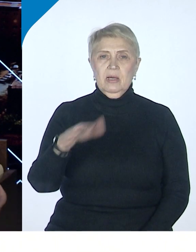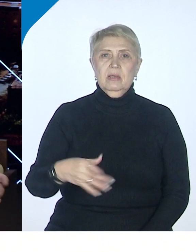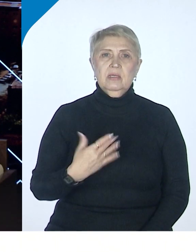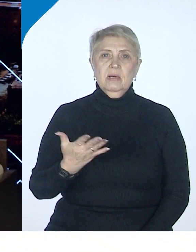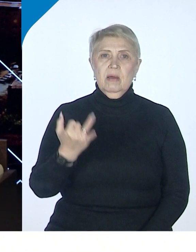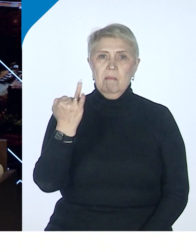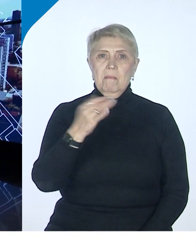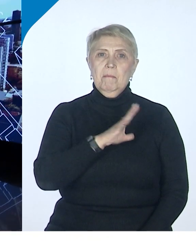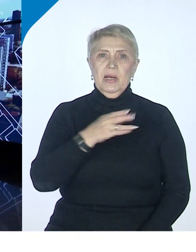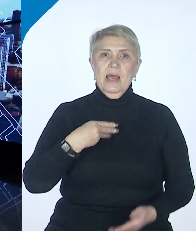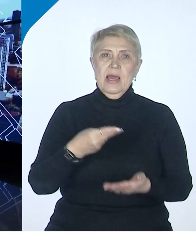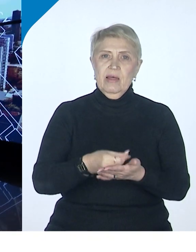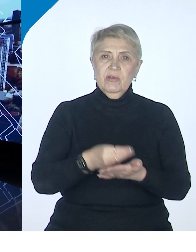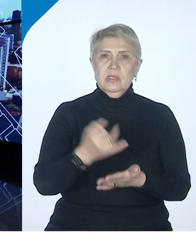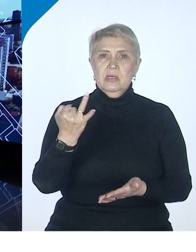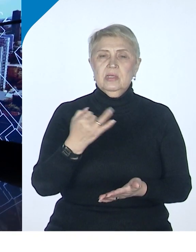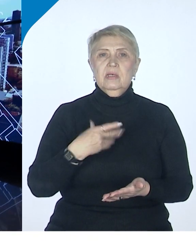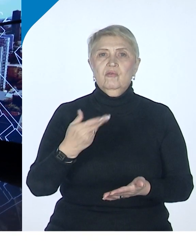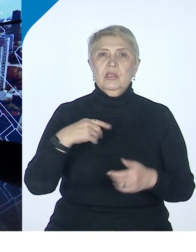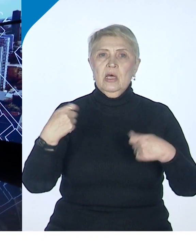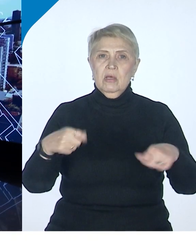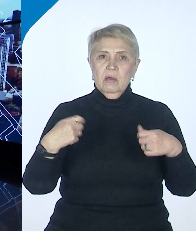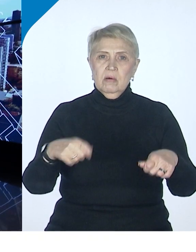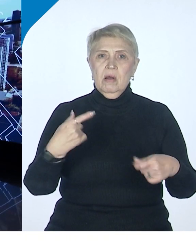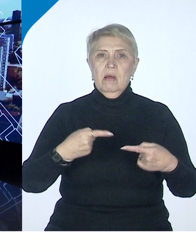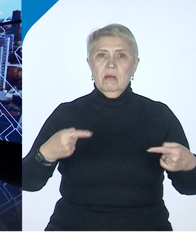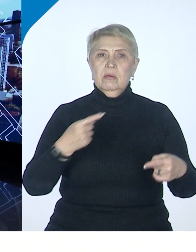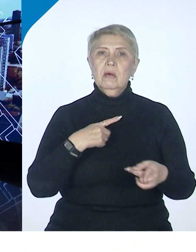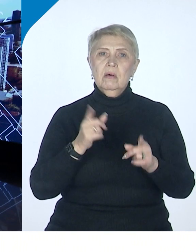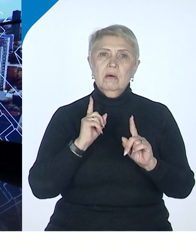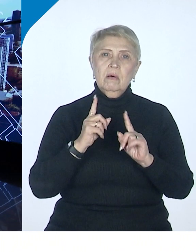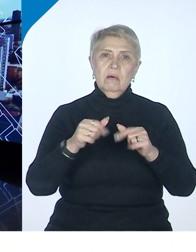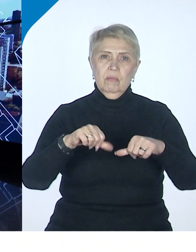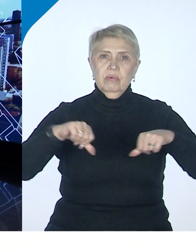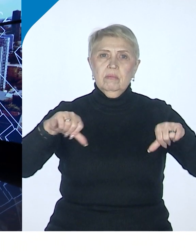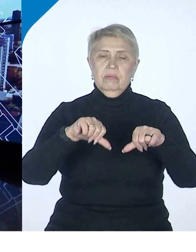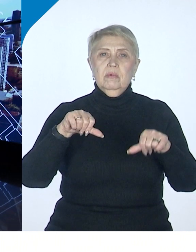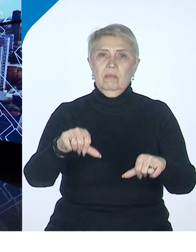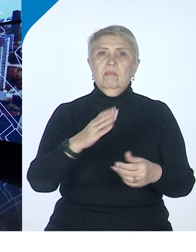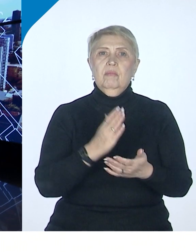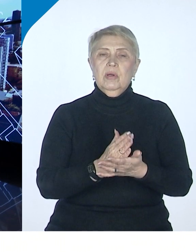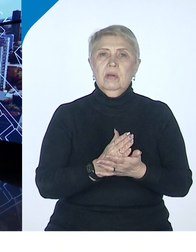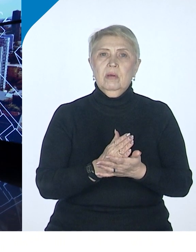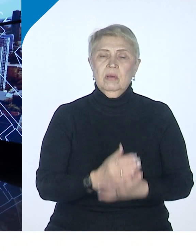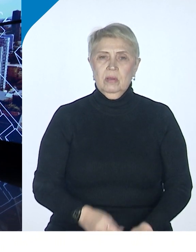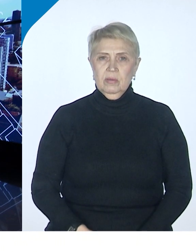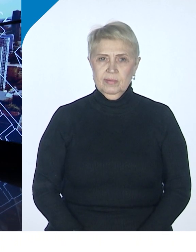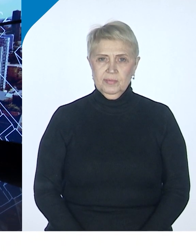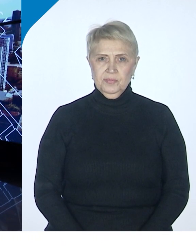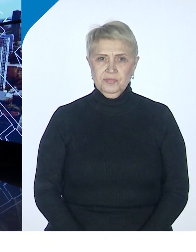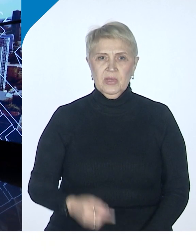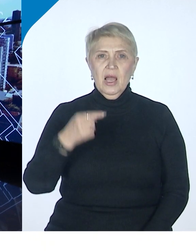инвестиции, торговля, концессии. И тогда тут вот